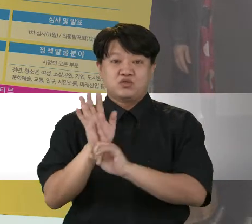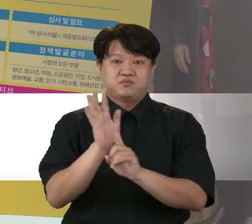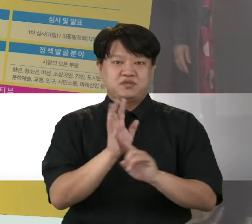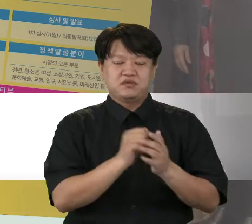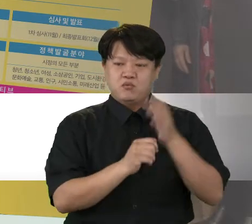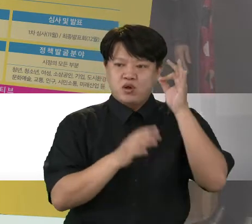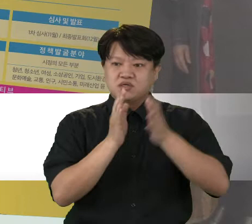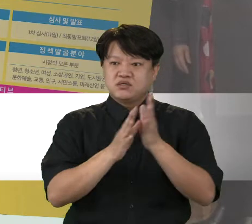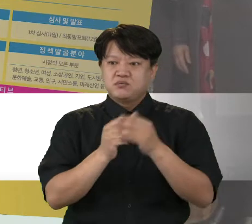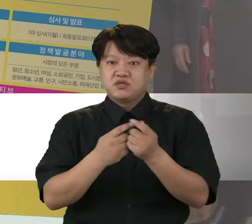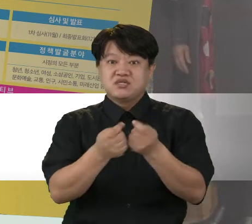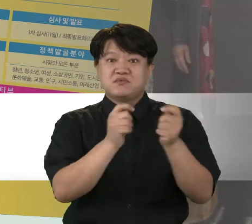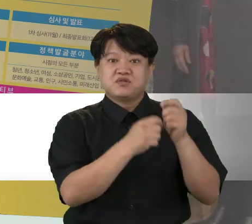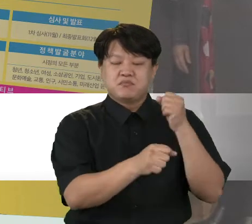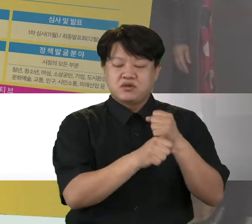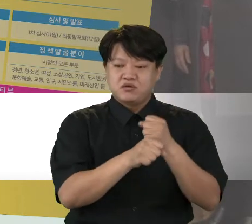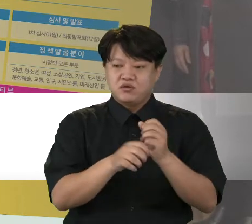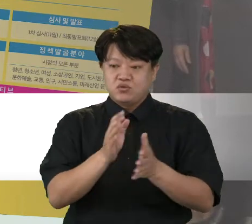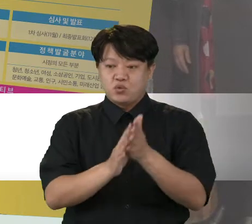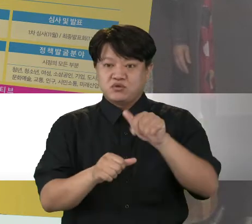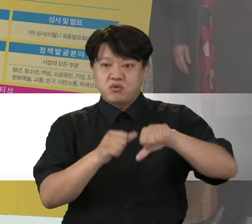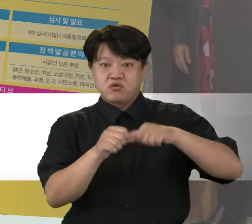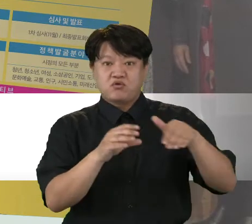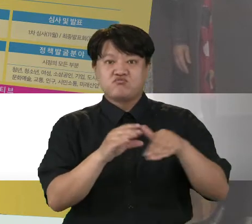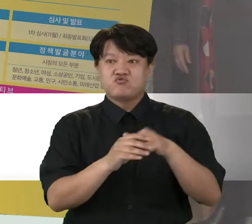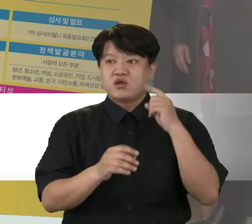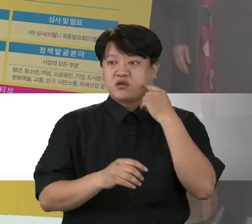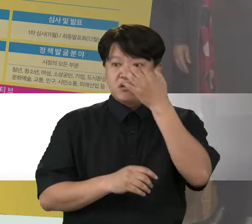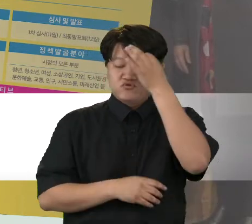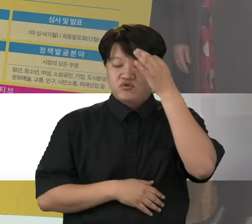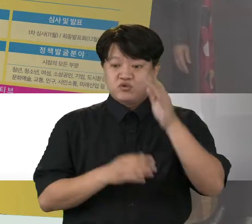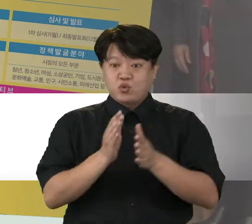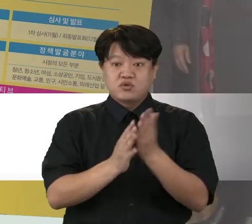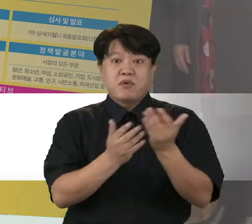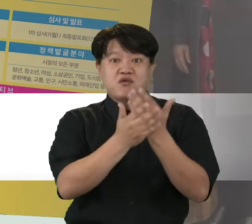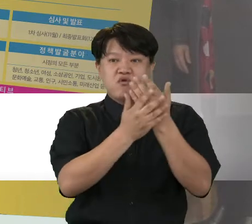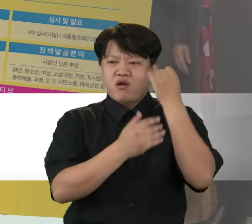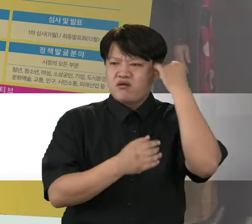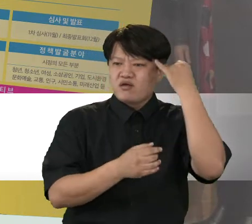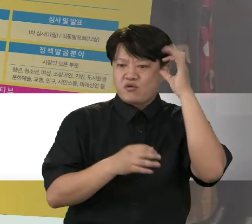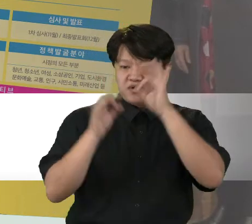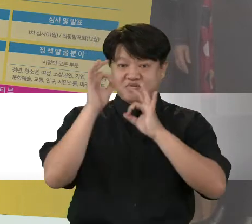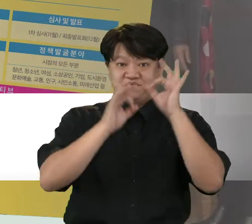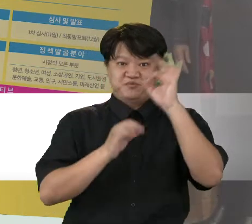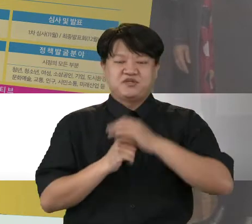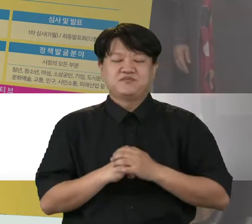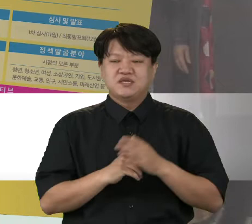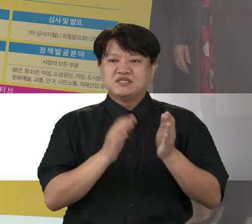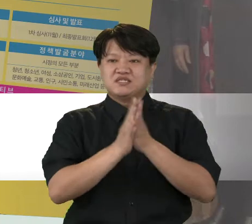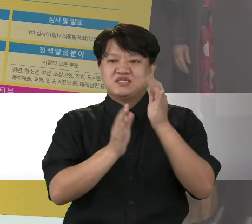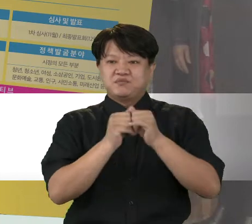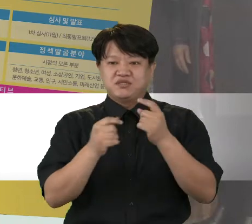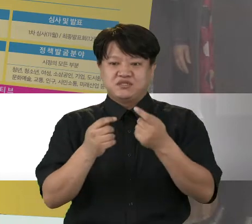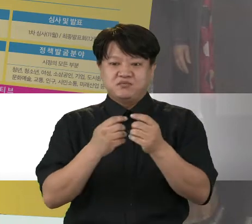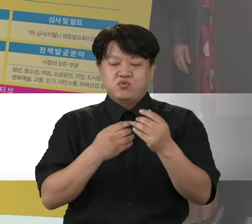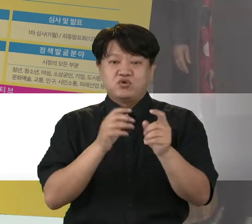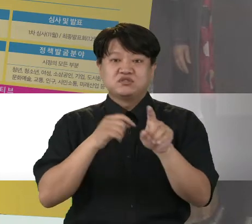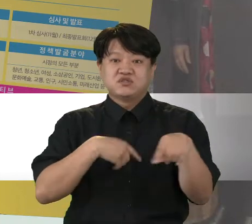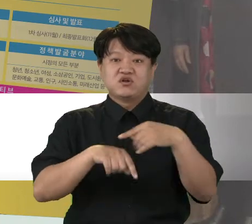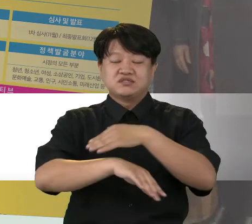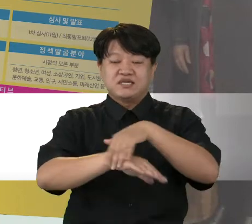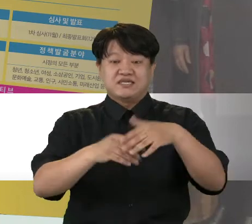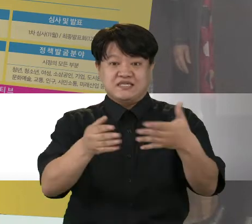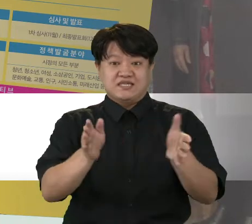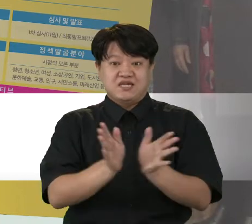포항시민들이 팀을 꾸려 도시환경, 문화예술 등 도시발전을 위한 다양한 아이디어를 발굴합니다. 시민정책단